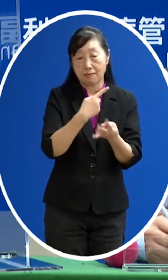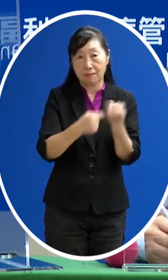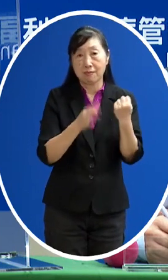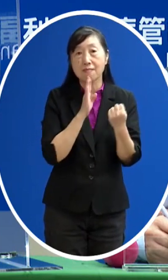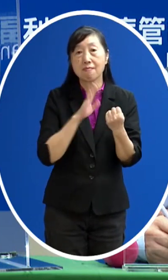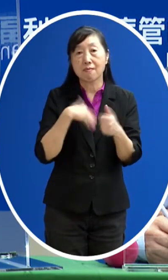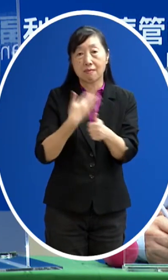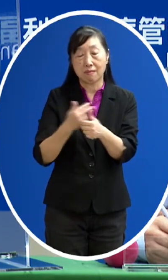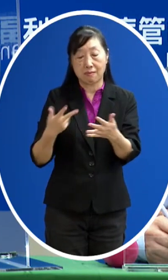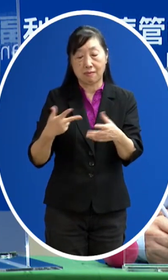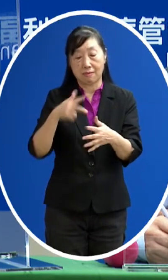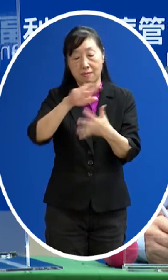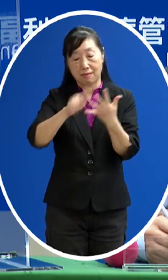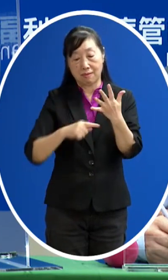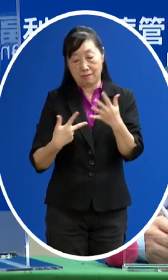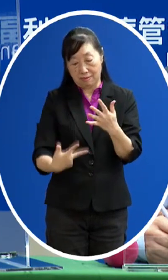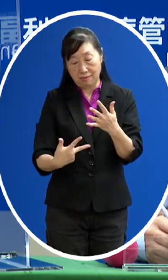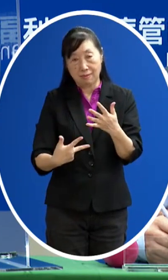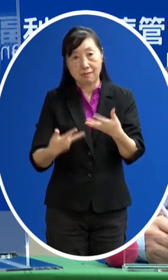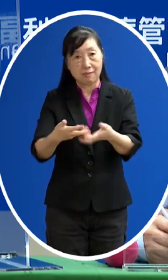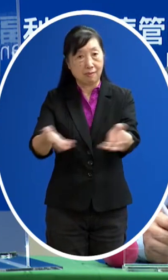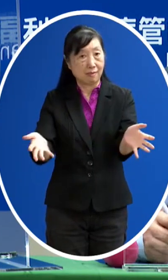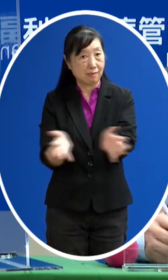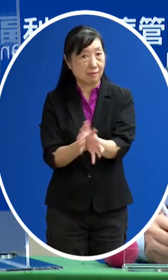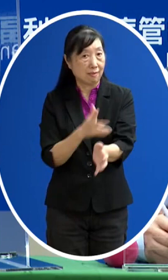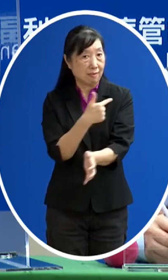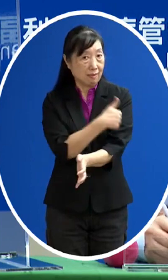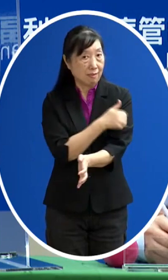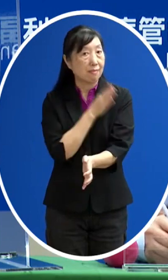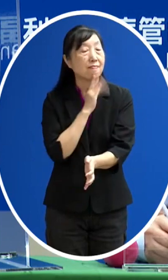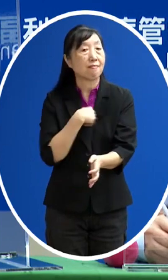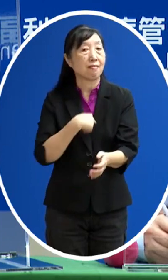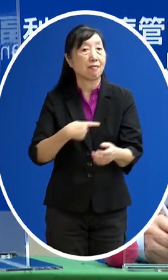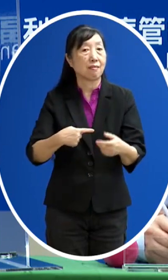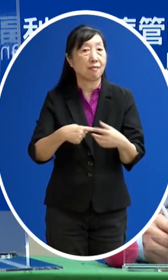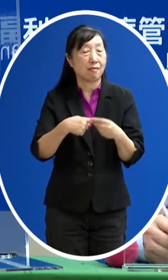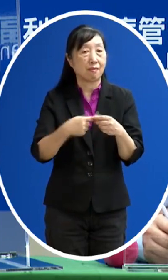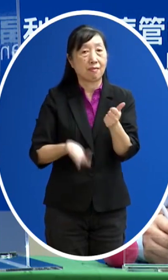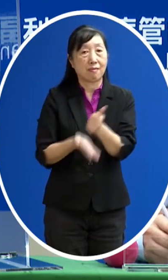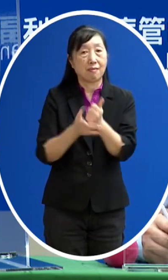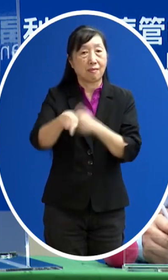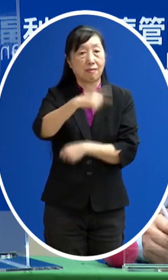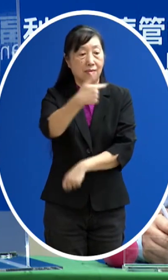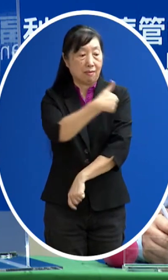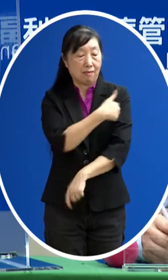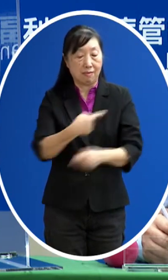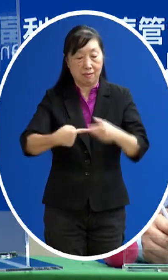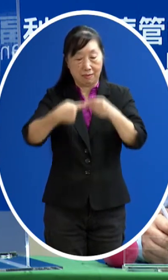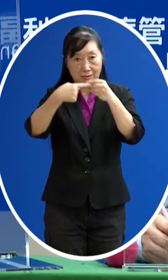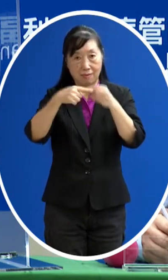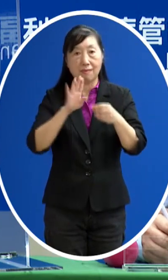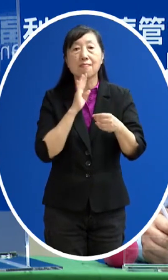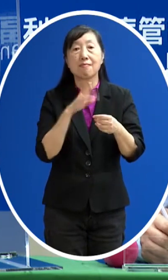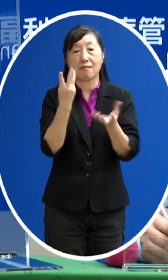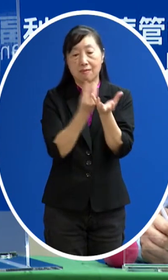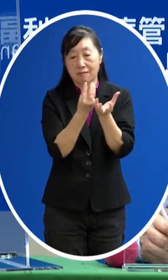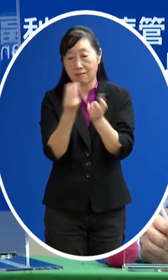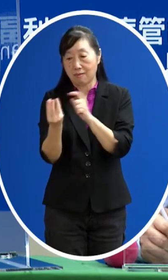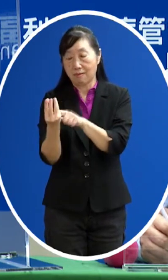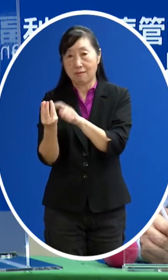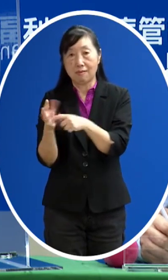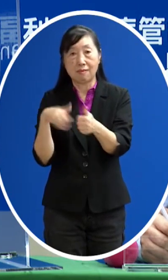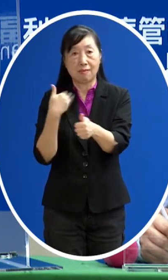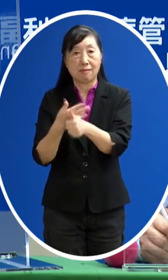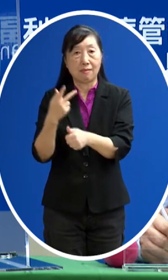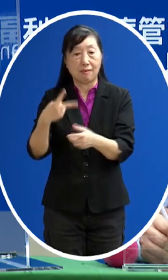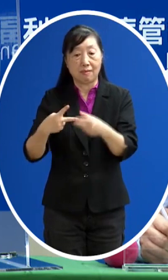在第七輪來打那主要還是要擴大第一劑的量能但是也會保留一定比例給錢要